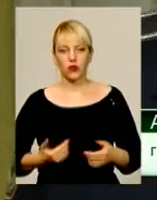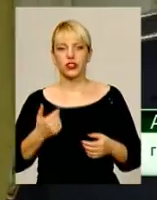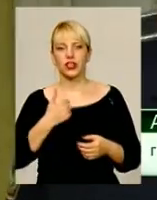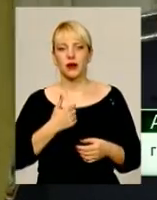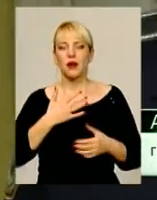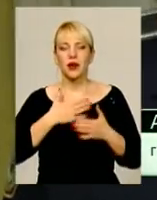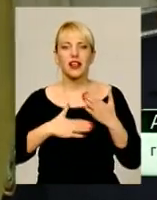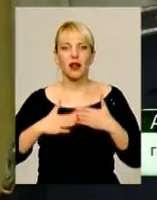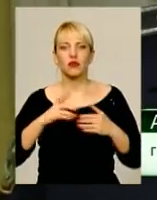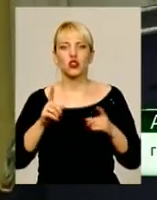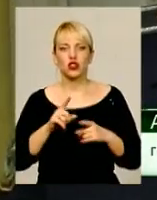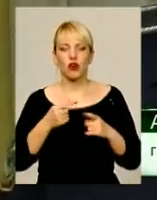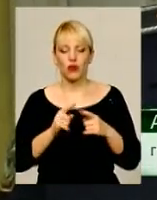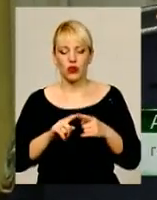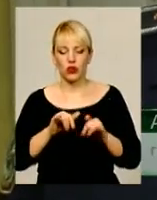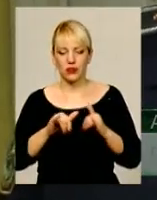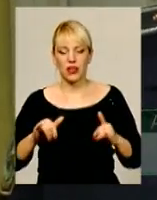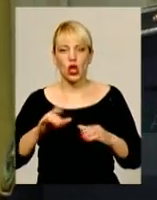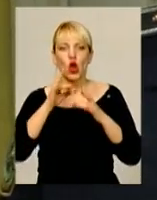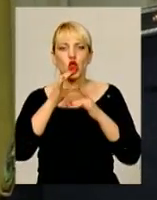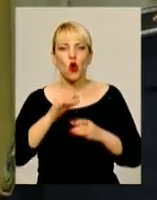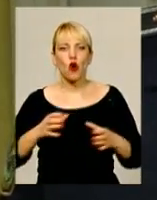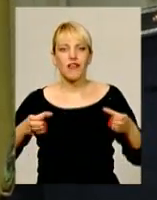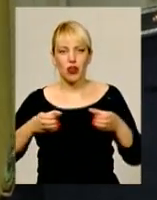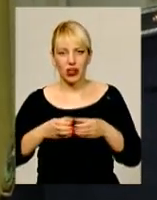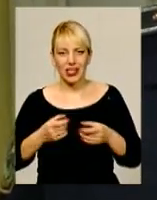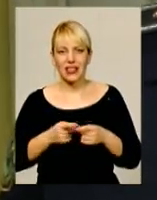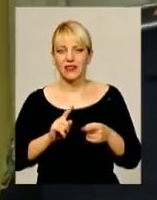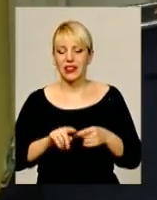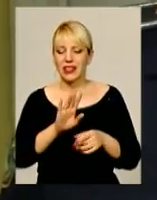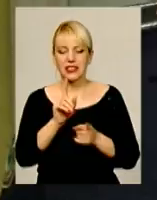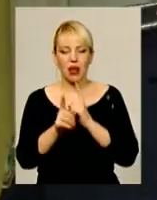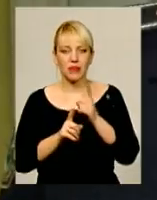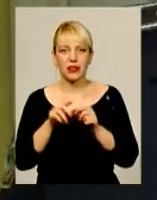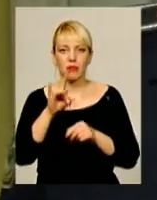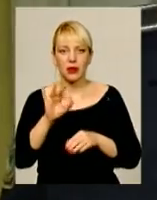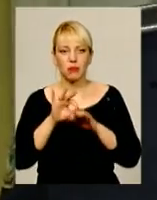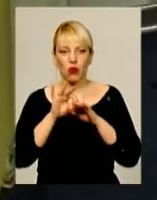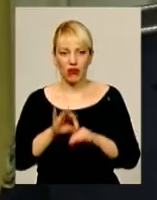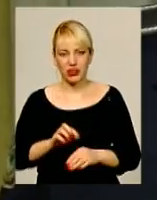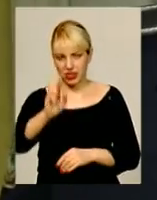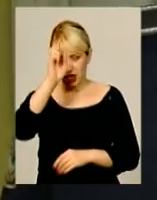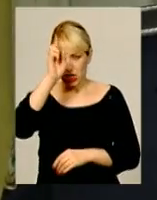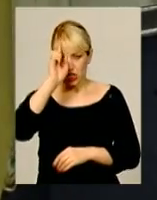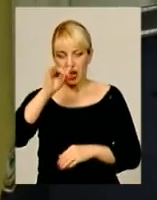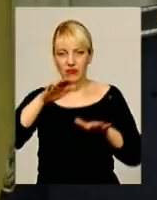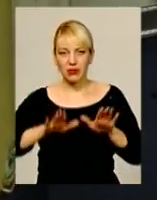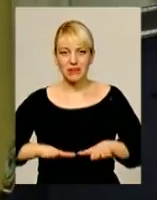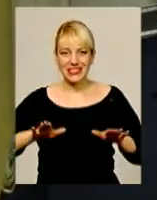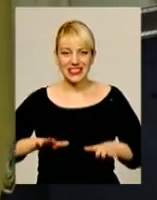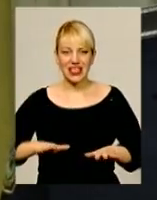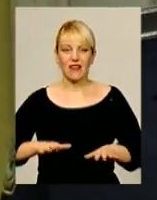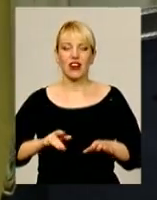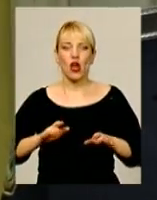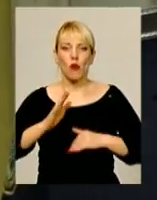розвиваються. Адже духовий оркестр – незамінний, при проведенні державних, місцевих, професійних